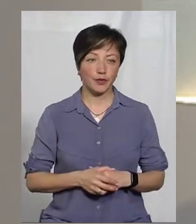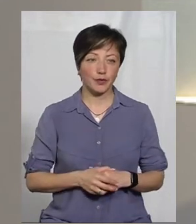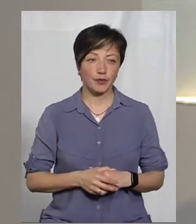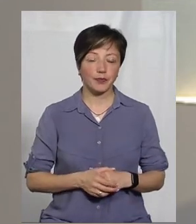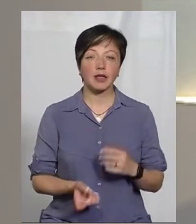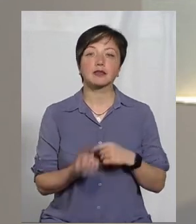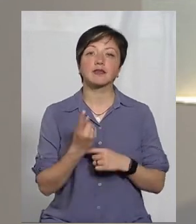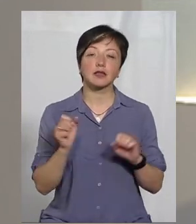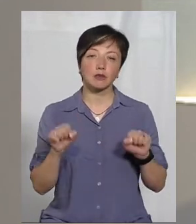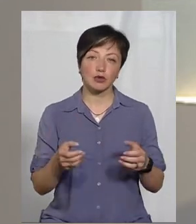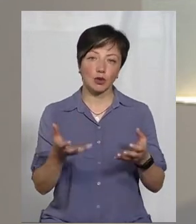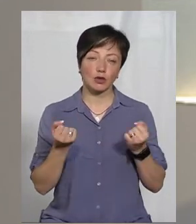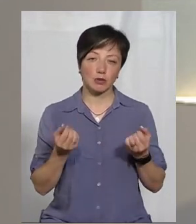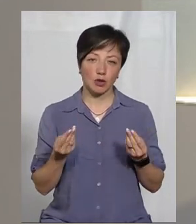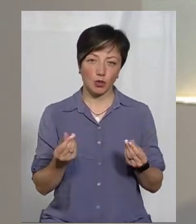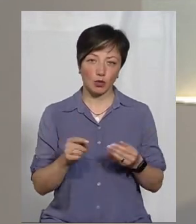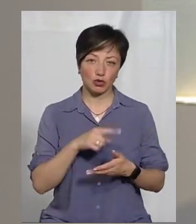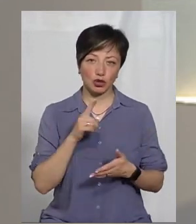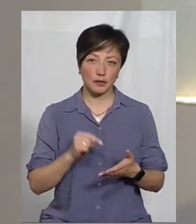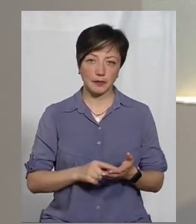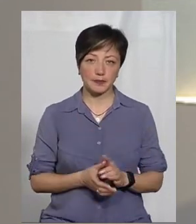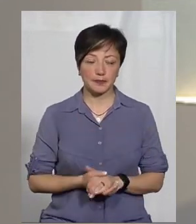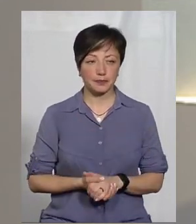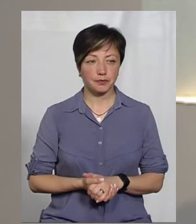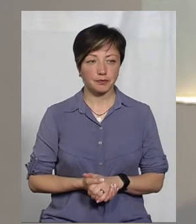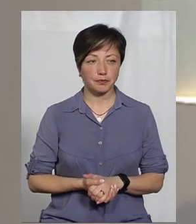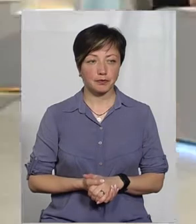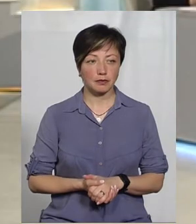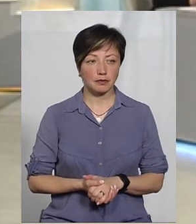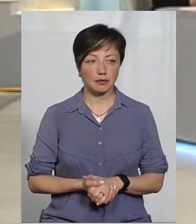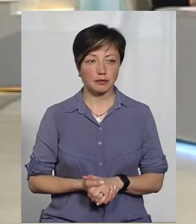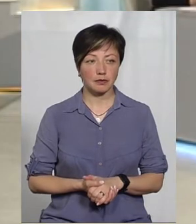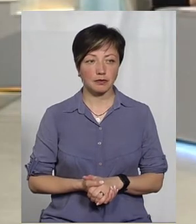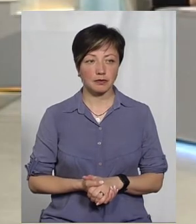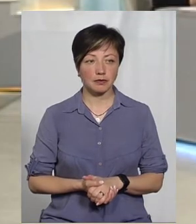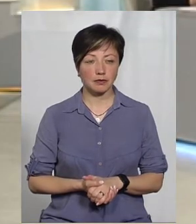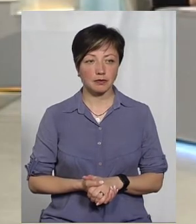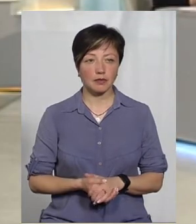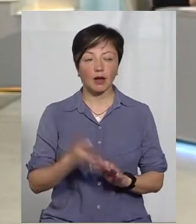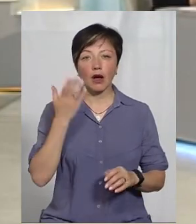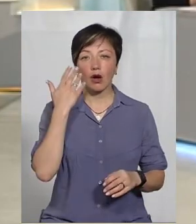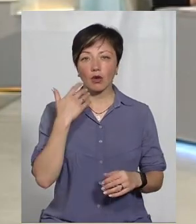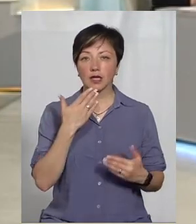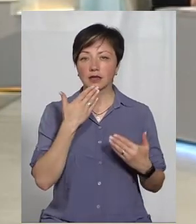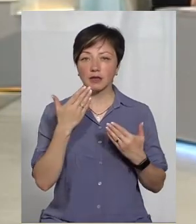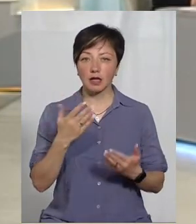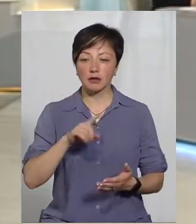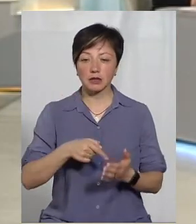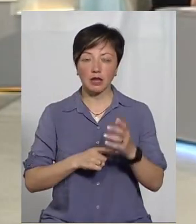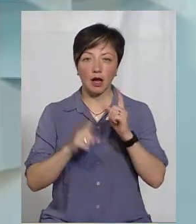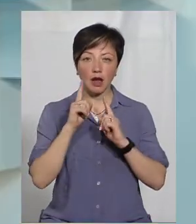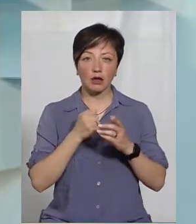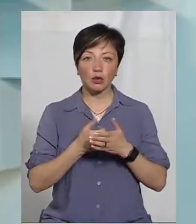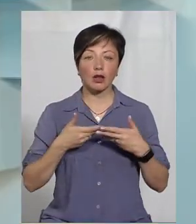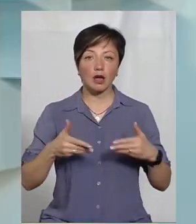Звідки можна отримати кошти? Чи отримують вони кошти? Ізяслав, зокрема. Коли зверталася Ізяславська міська рада